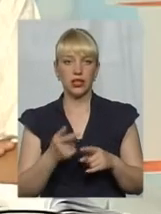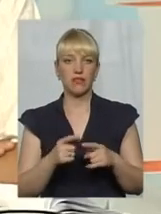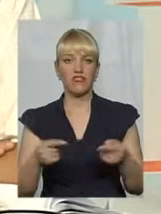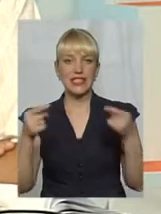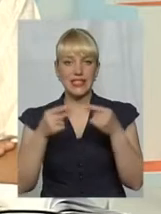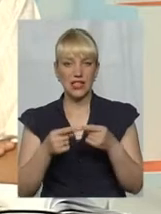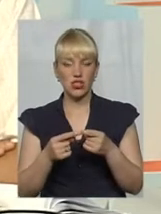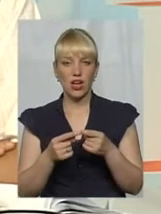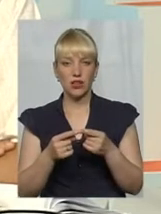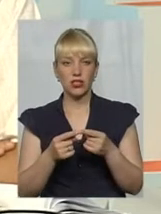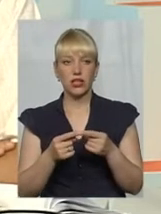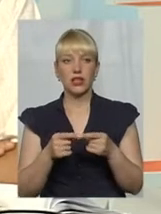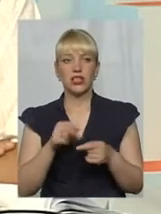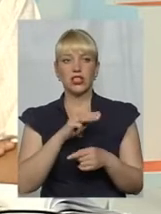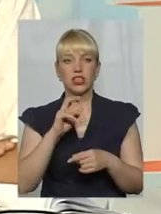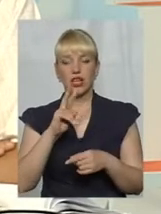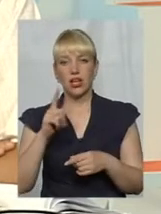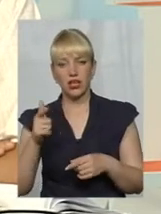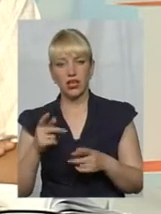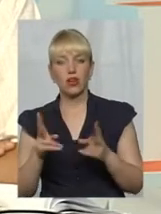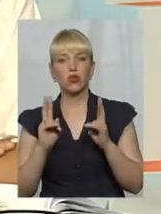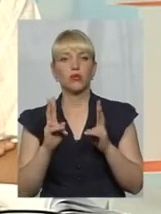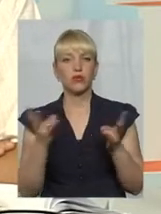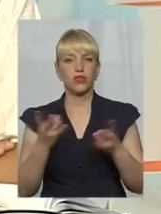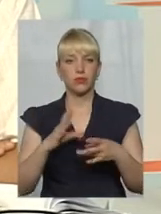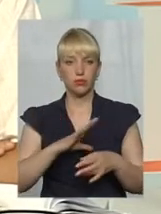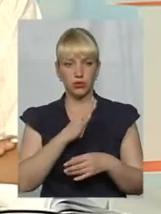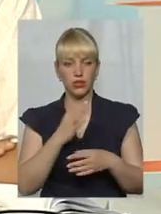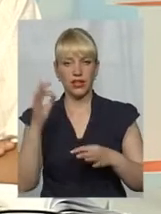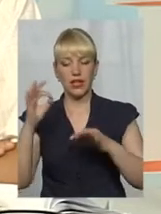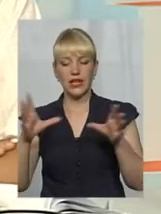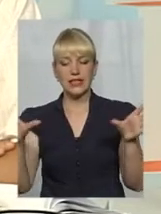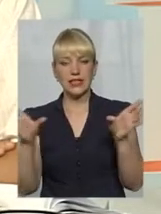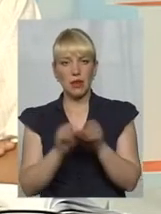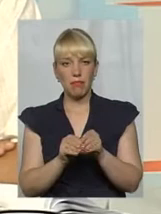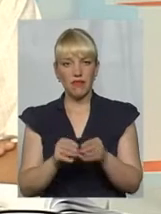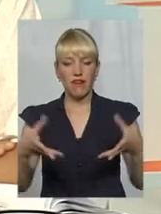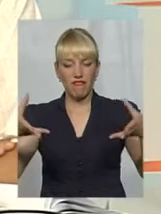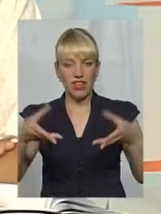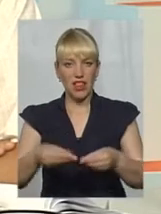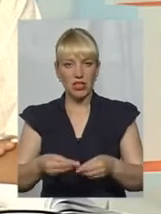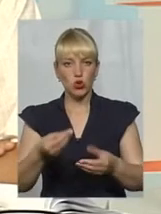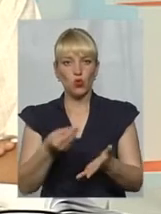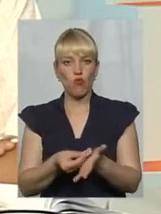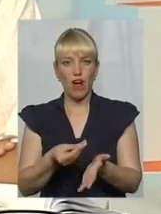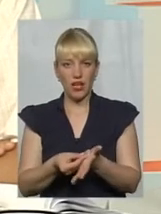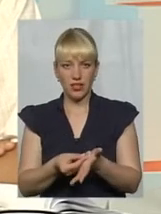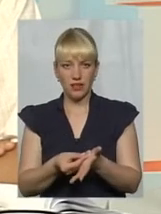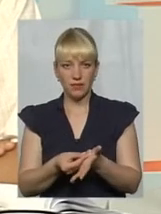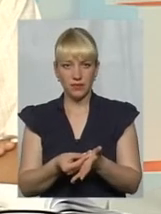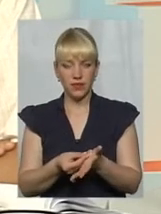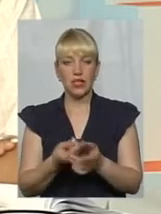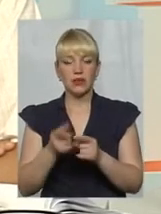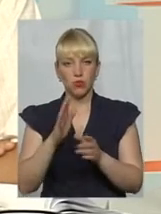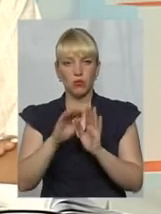визначається міжупориєння житлово-комунального господарства і ними, який це має бути відсоток співфінансування, а він буде закладений у програмі, яка, я сподіваюся, буде